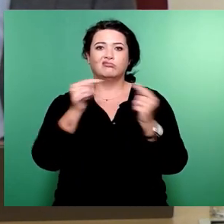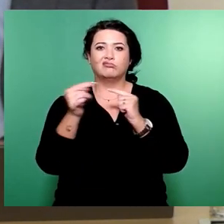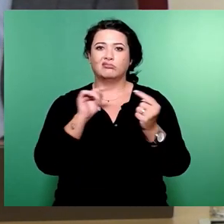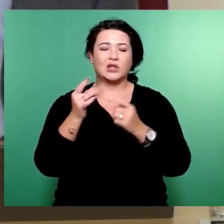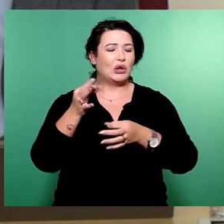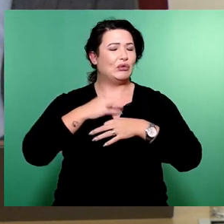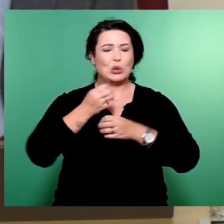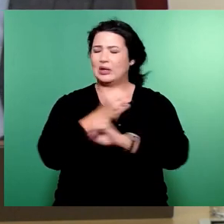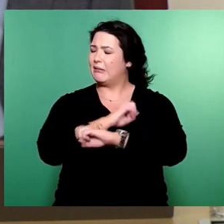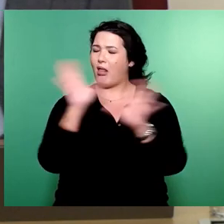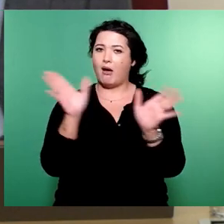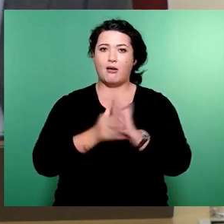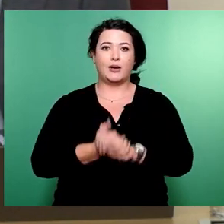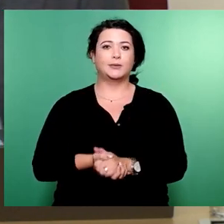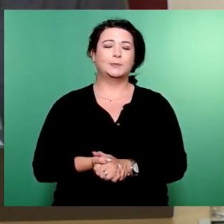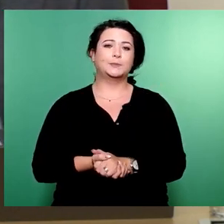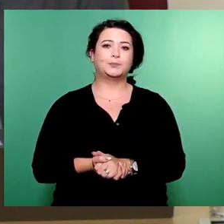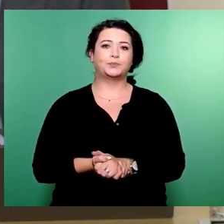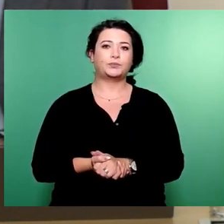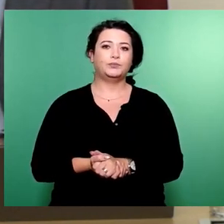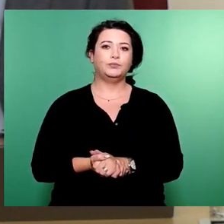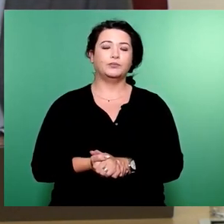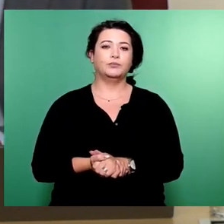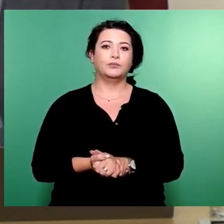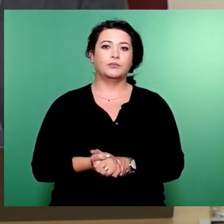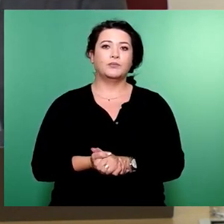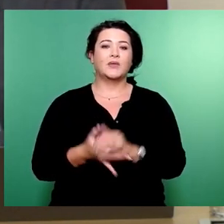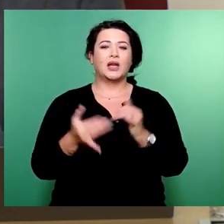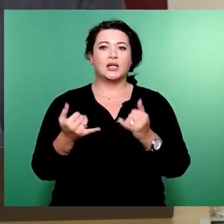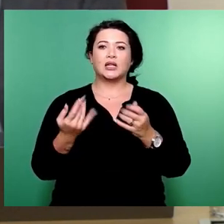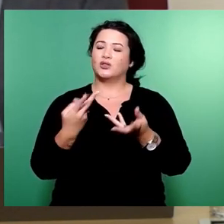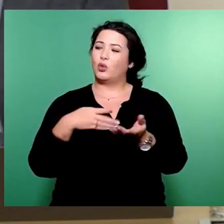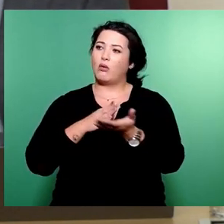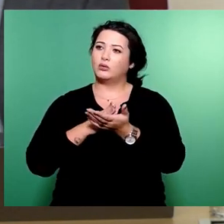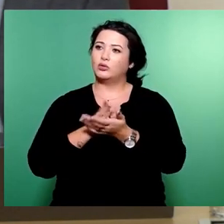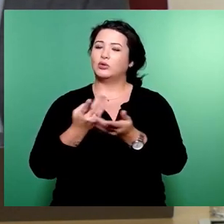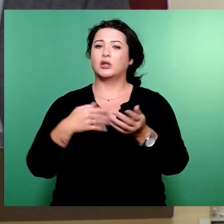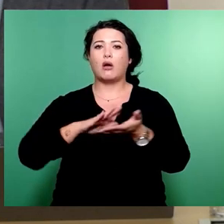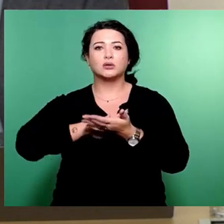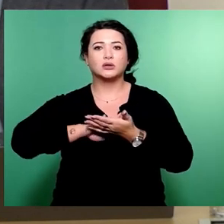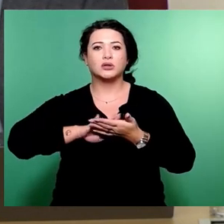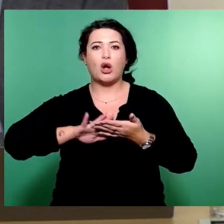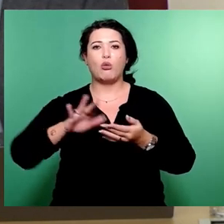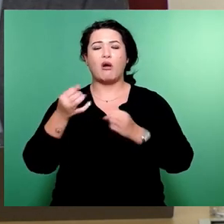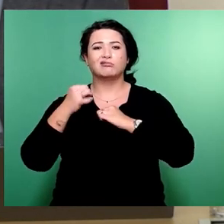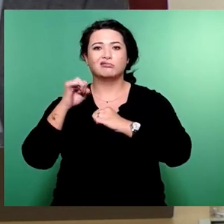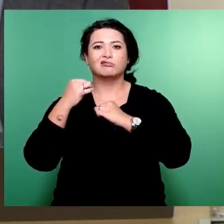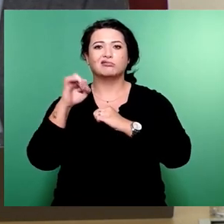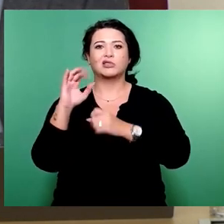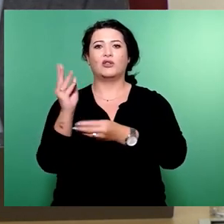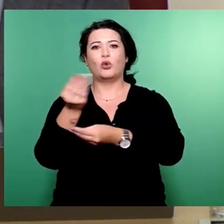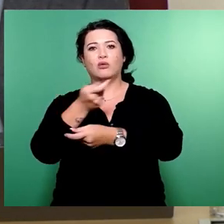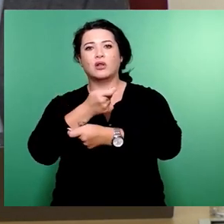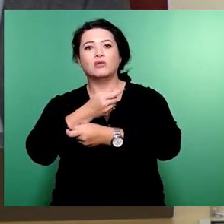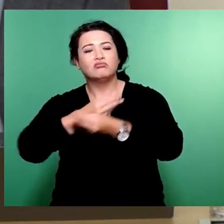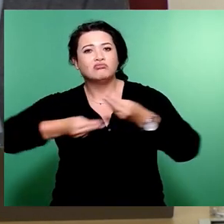ehrlich gesagt nicht. Durch eine konsequente Vorarbeit der Verwaltung und eine sehr engagierte Verhandlung und Kommunikation zwischen